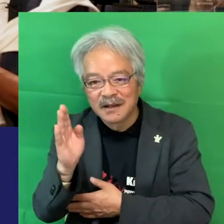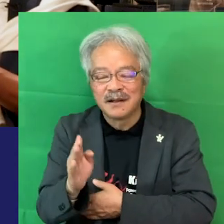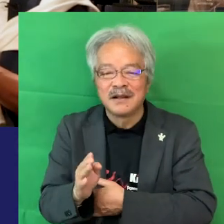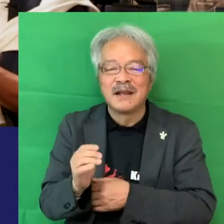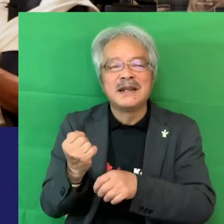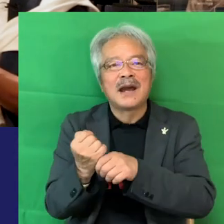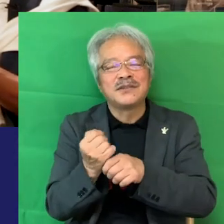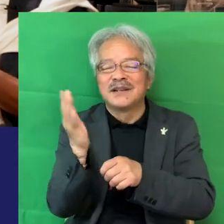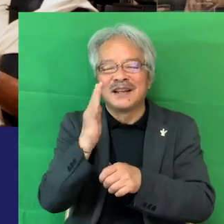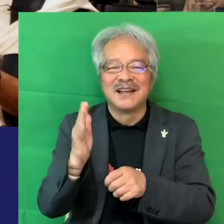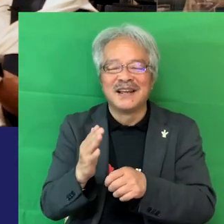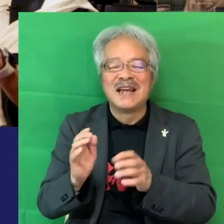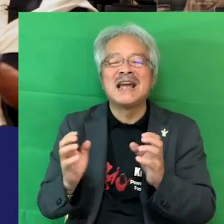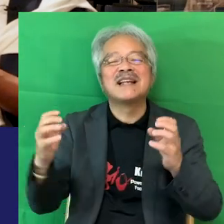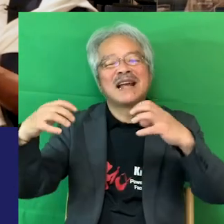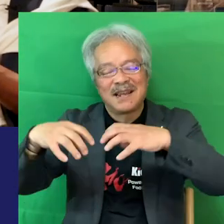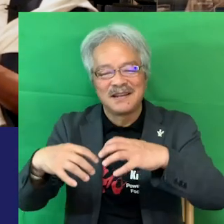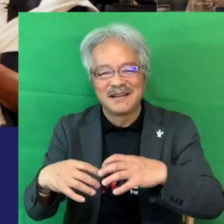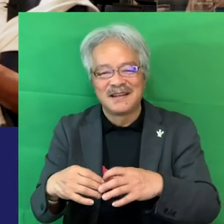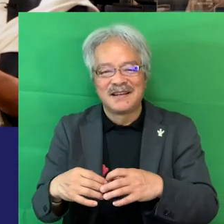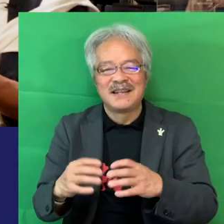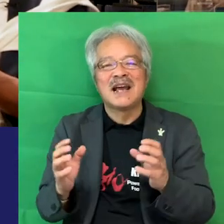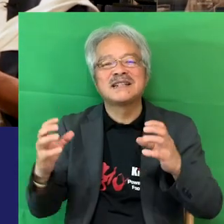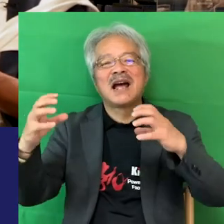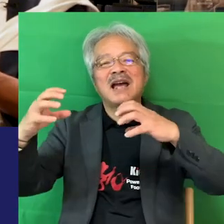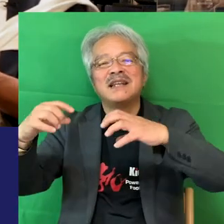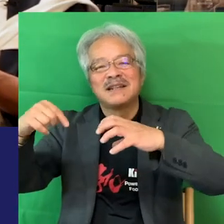と野菜焼け野菜と